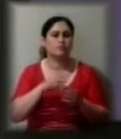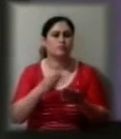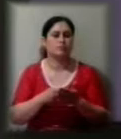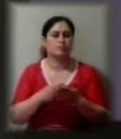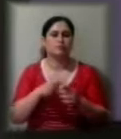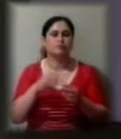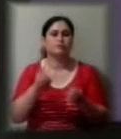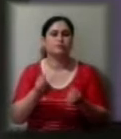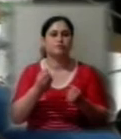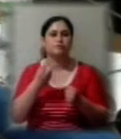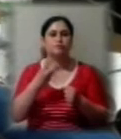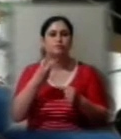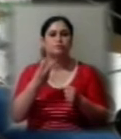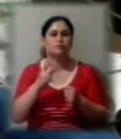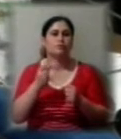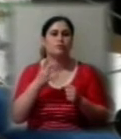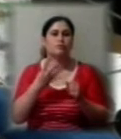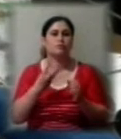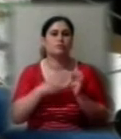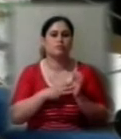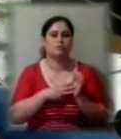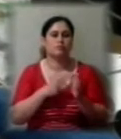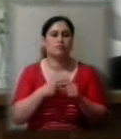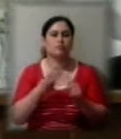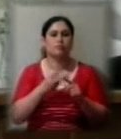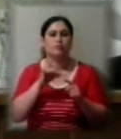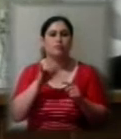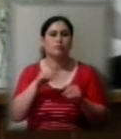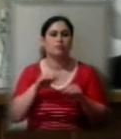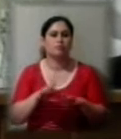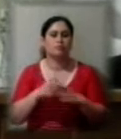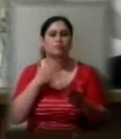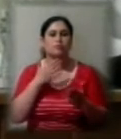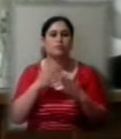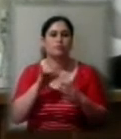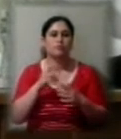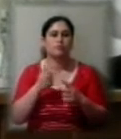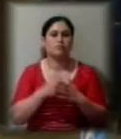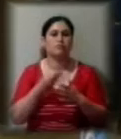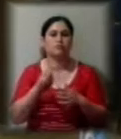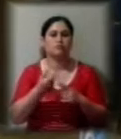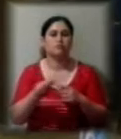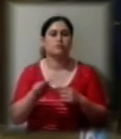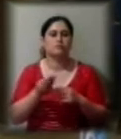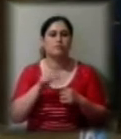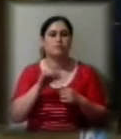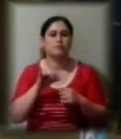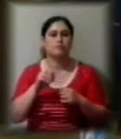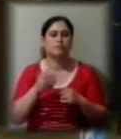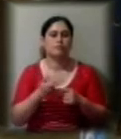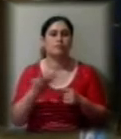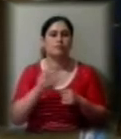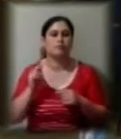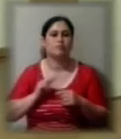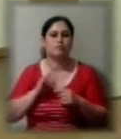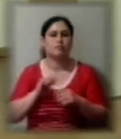39 депутатів. Другий проєкт рішення стосувався пільги щодо сплати за землю підприємцями, які працюють на ринках